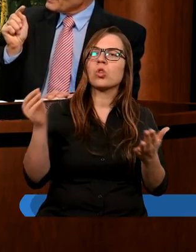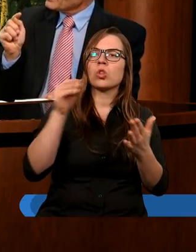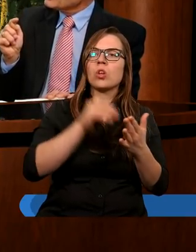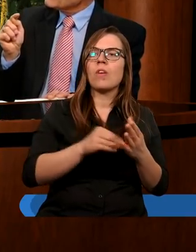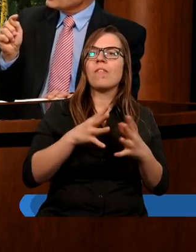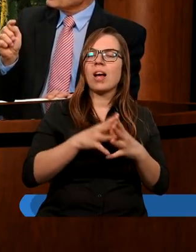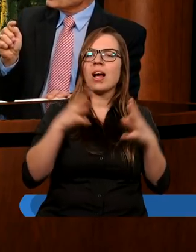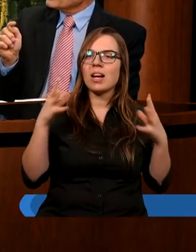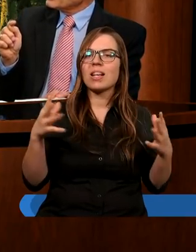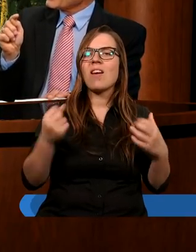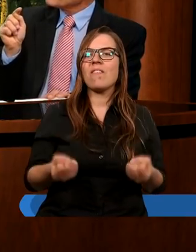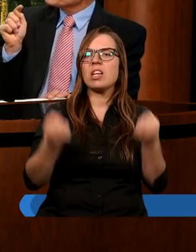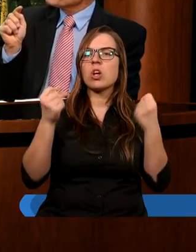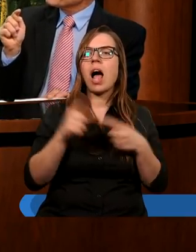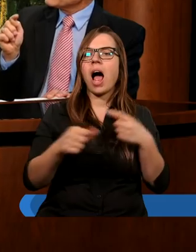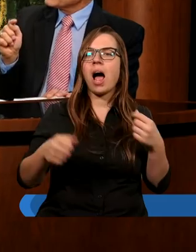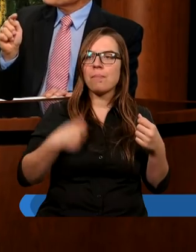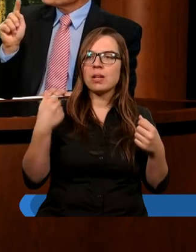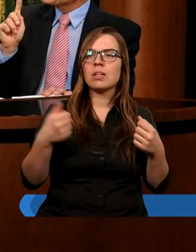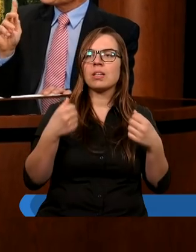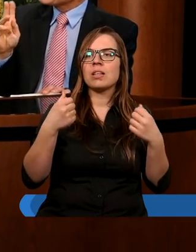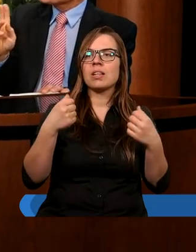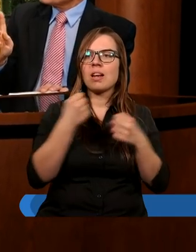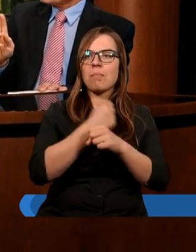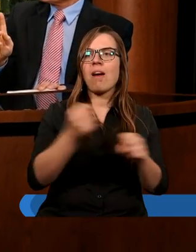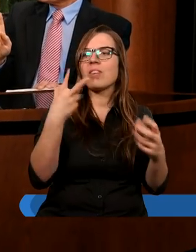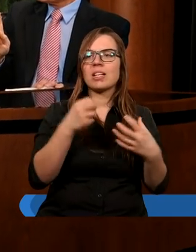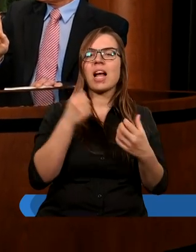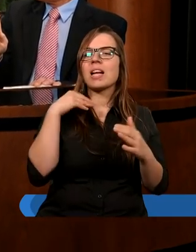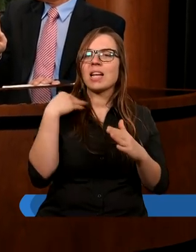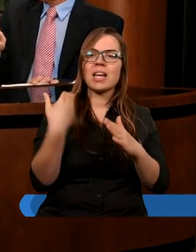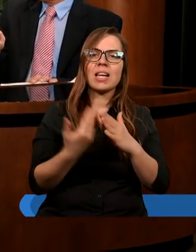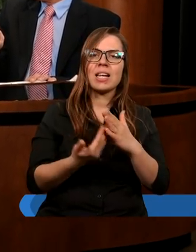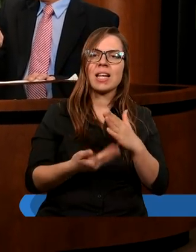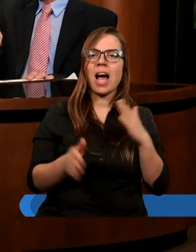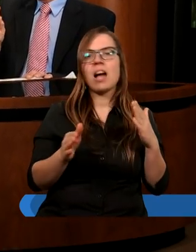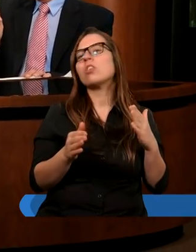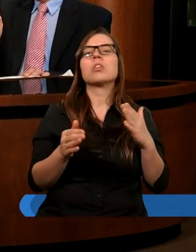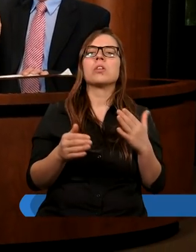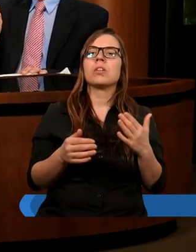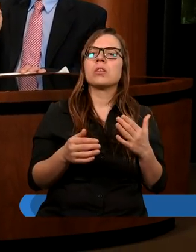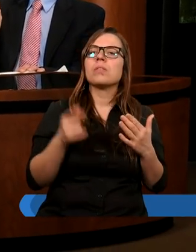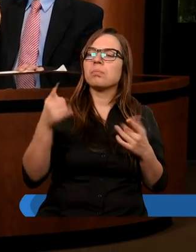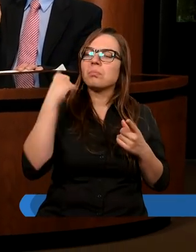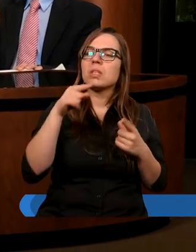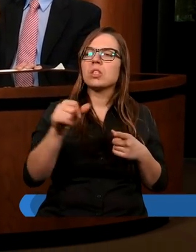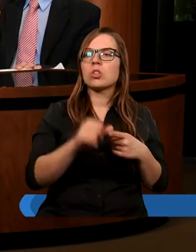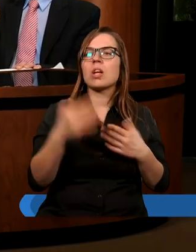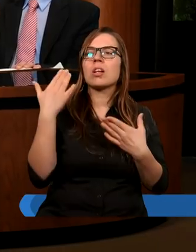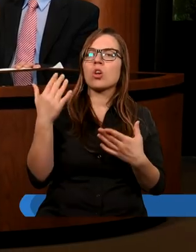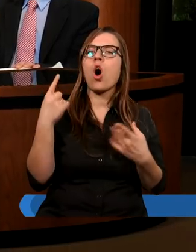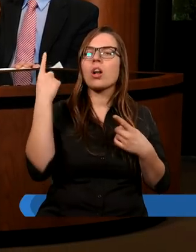wielkich wysiłków, aby zbawienia nie stracić. Myślę, że to jest myśl